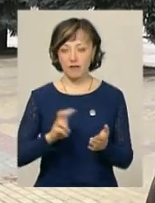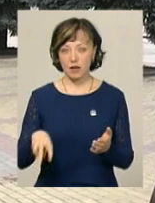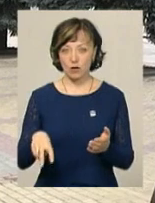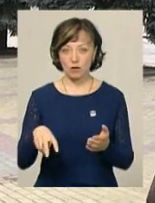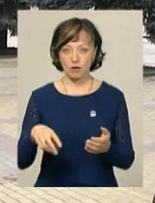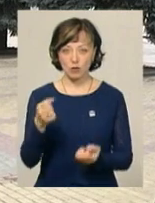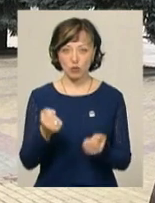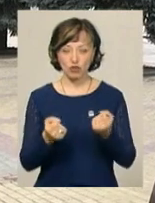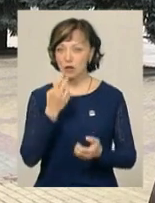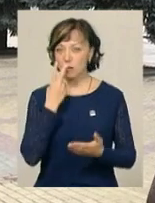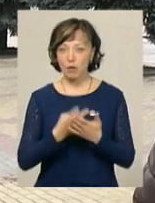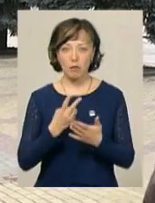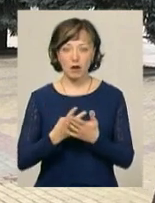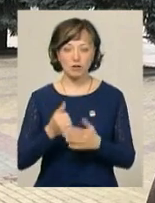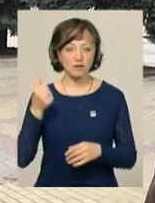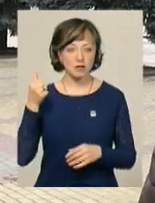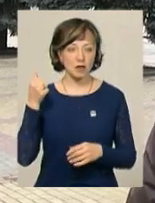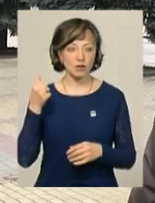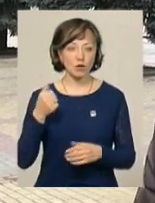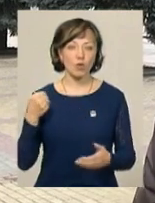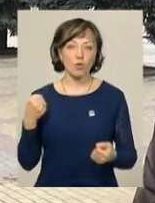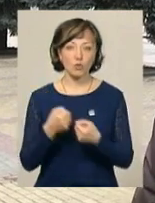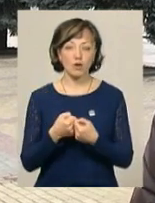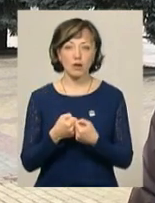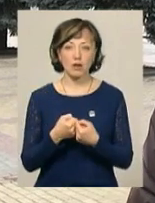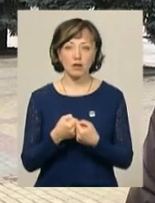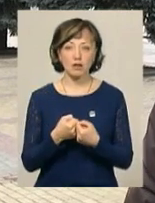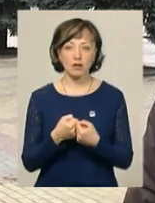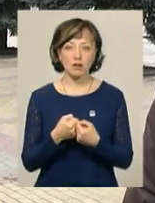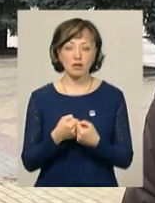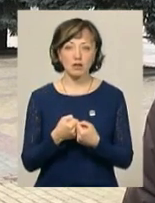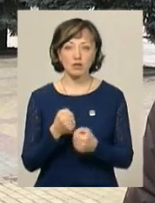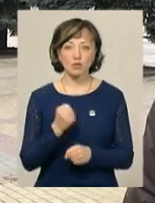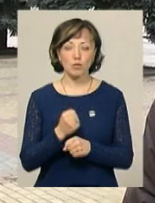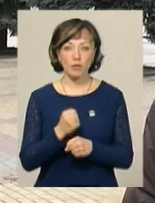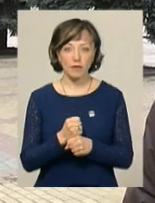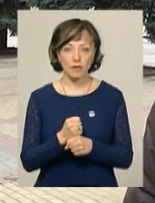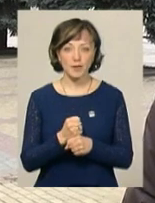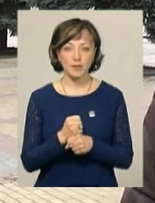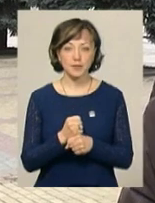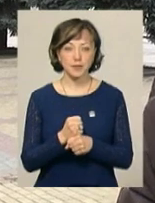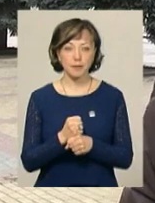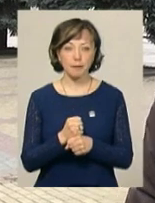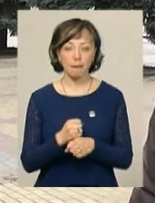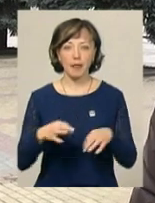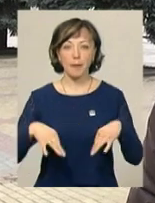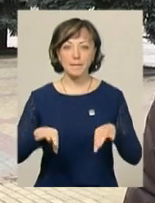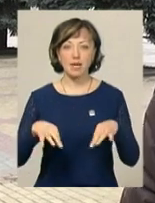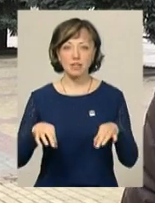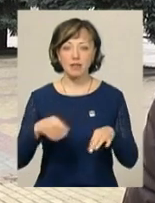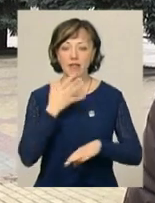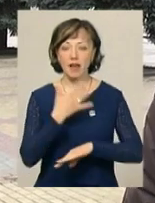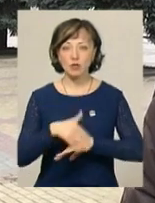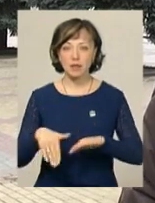і побачив, що удар був створений, спричинений машиною на